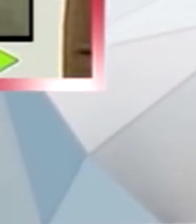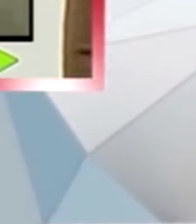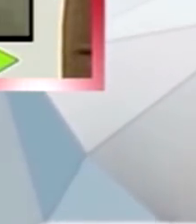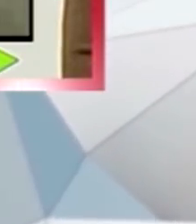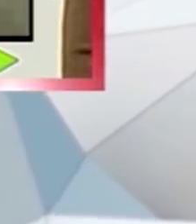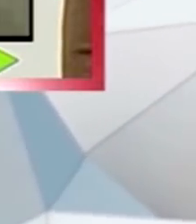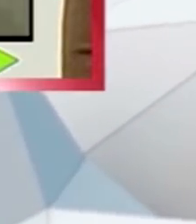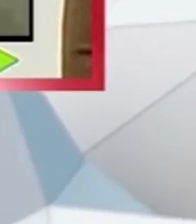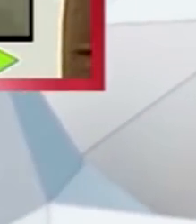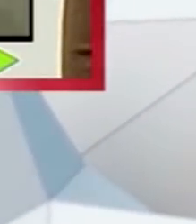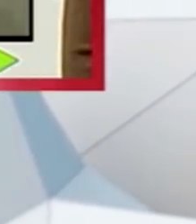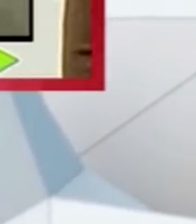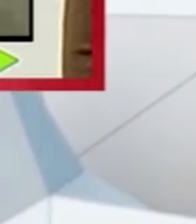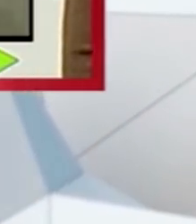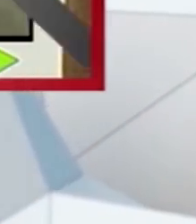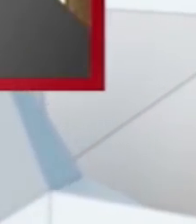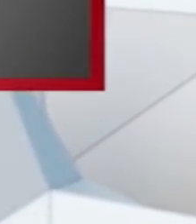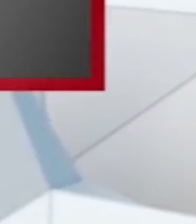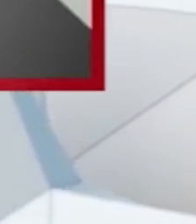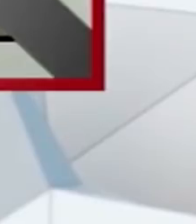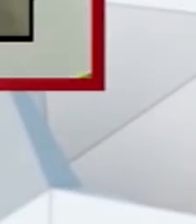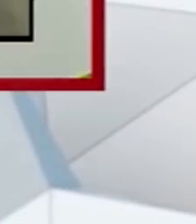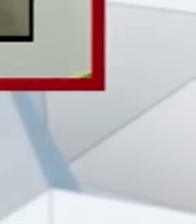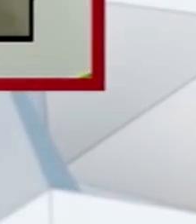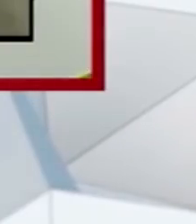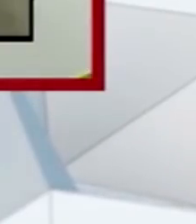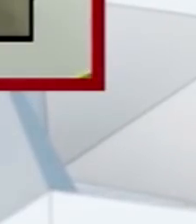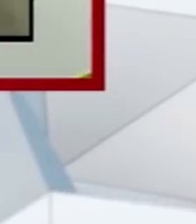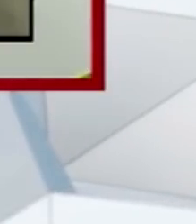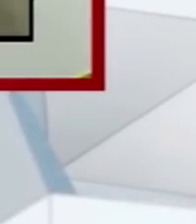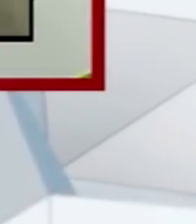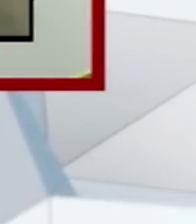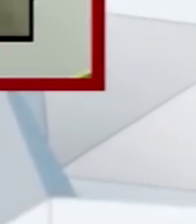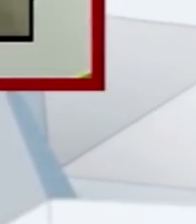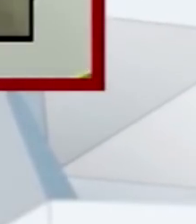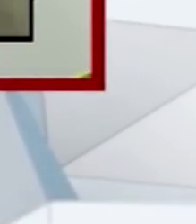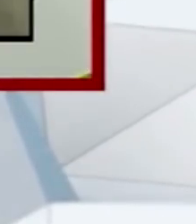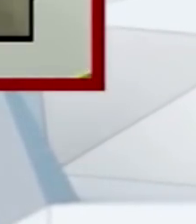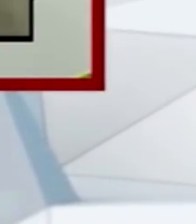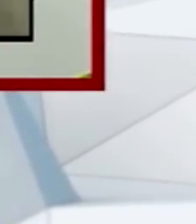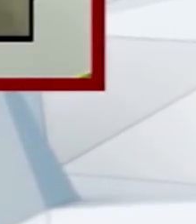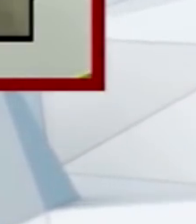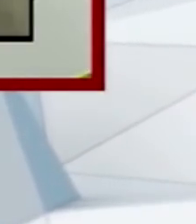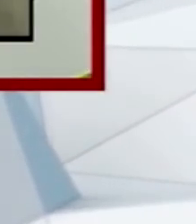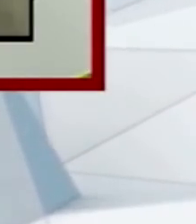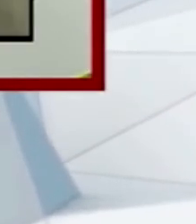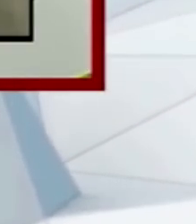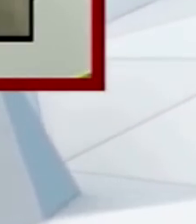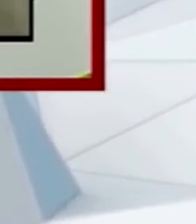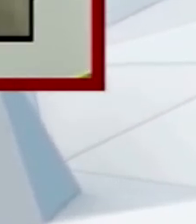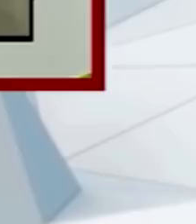забележуваат негативни процеси. Дека нашето обштество нема веќе капацитет ке биде